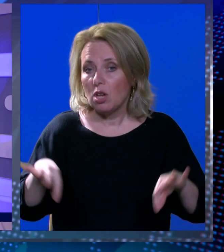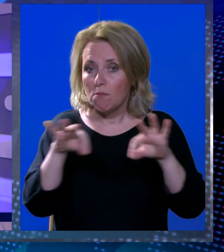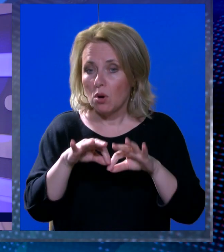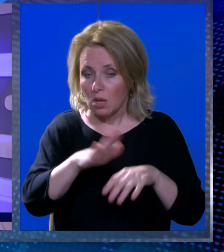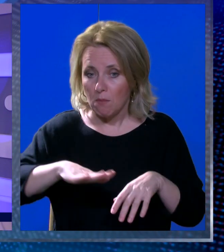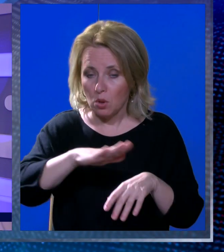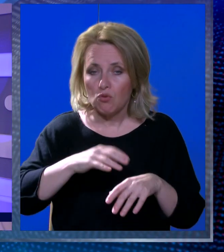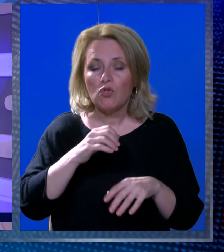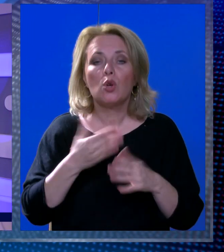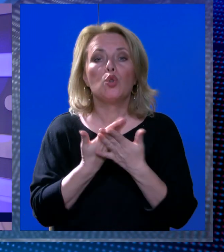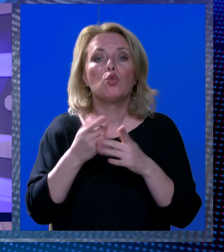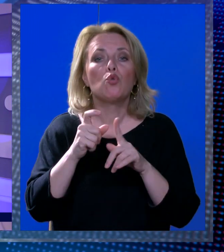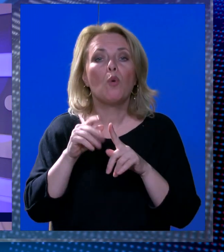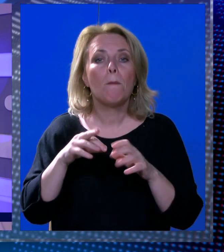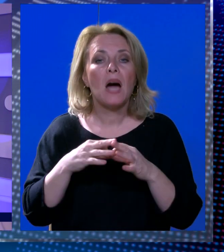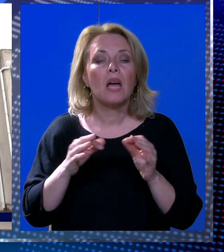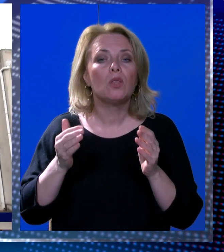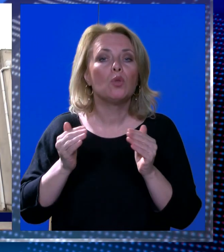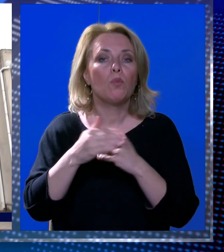projekata na području Župe Dubrovačke.